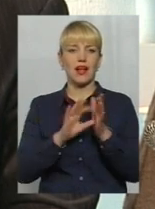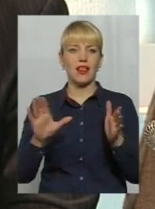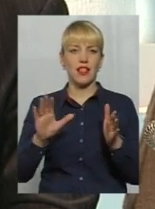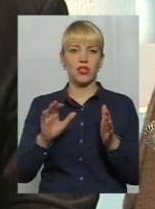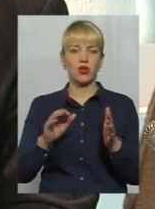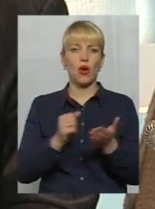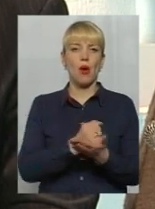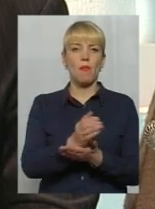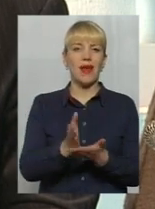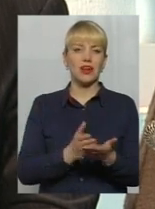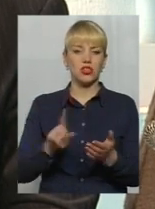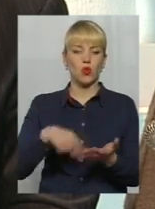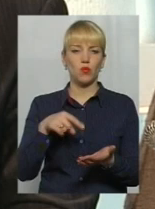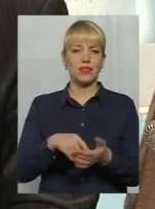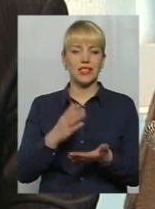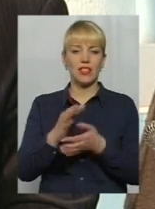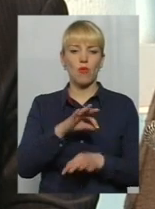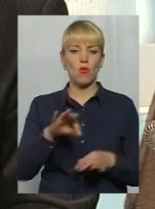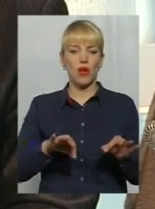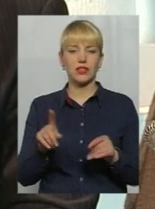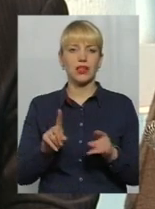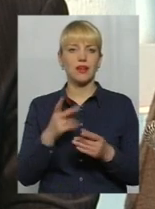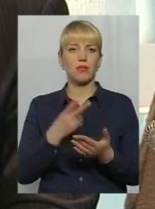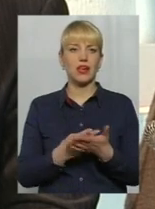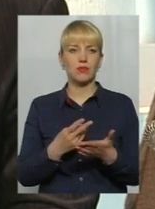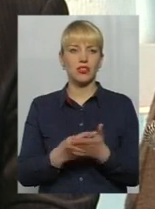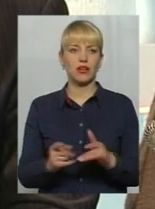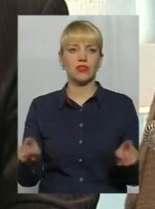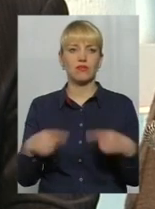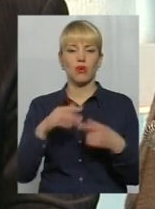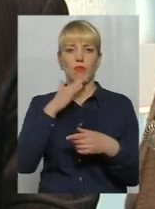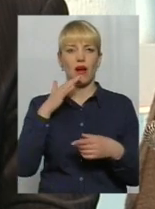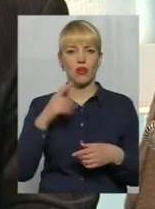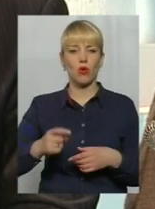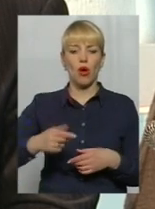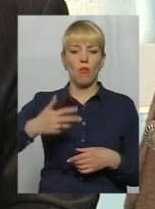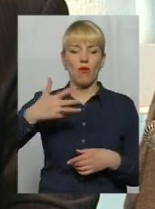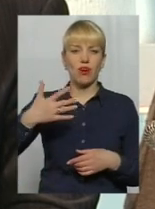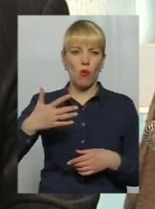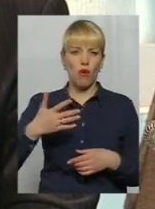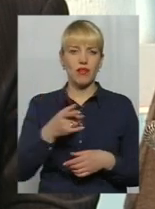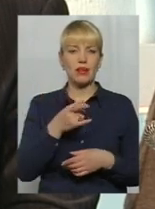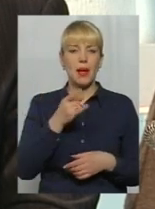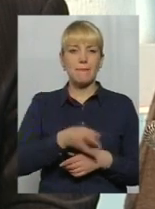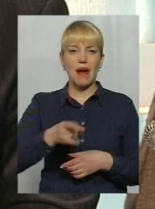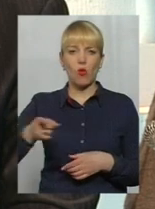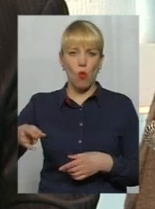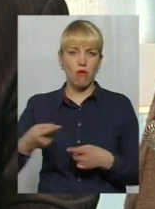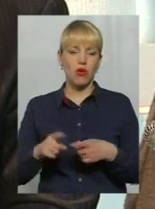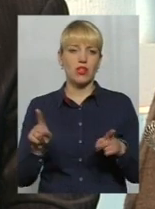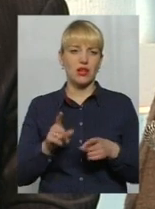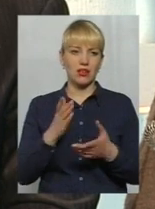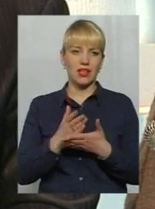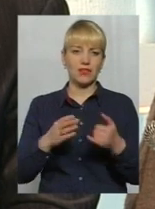у місті. Є проєкти, які передбачають створення багатоповерхових парковок, які теж вже є,